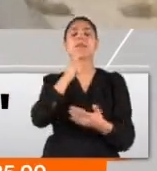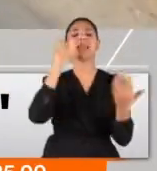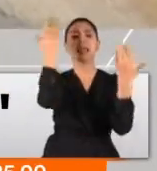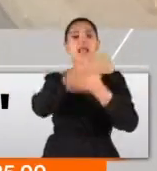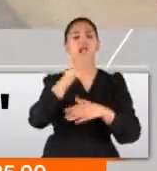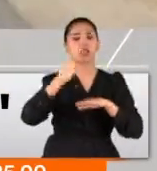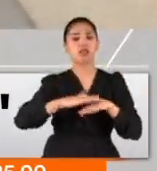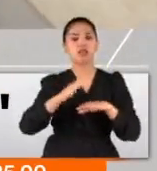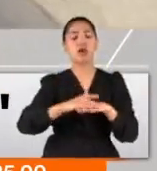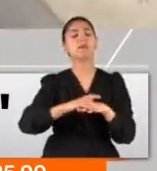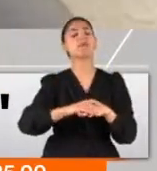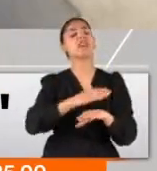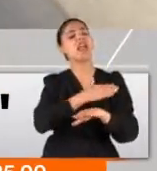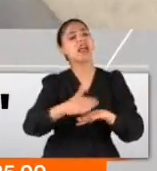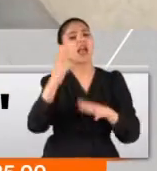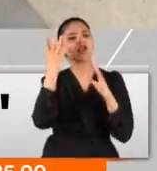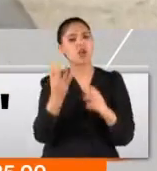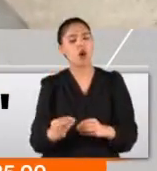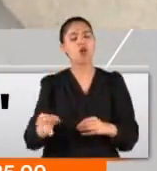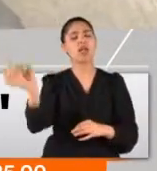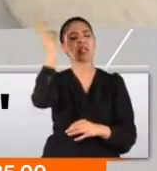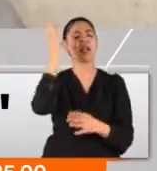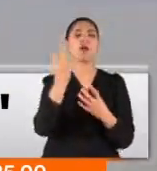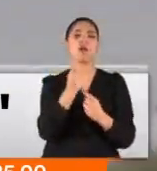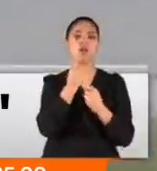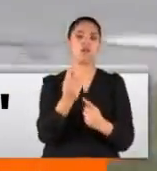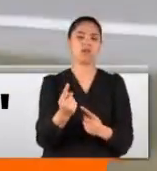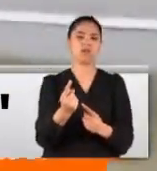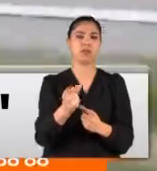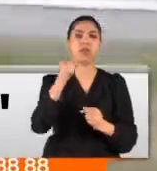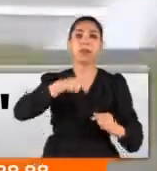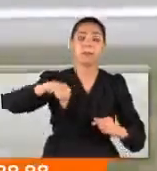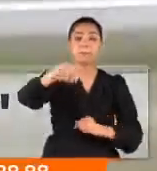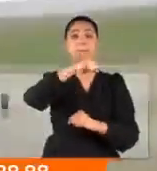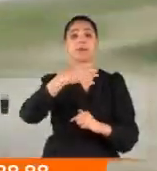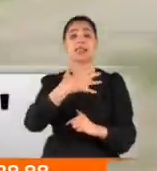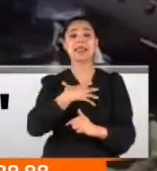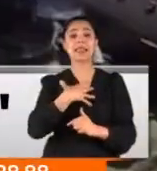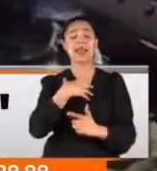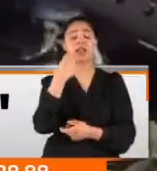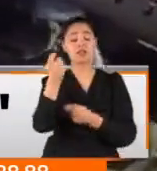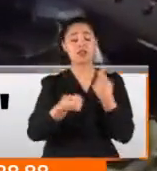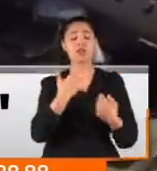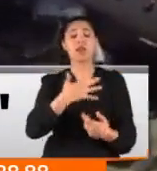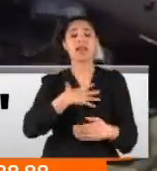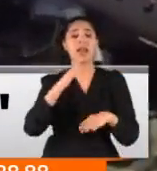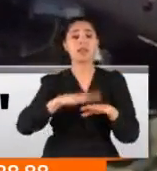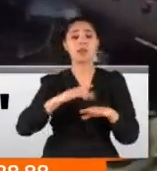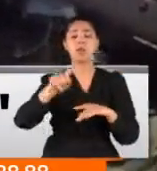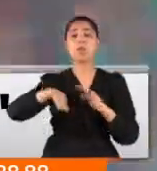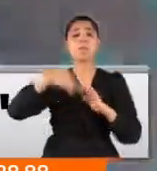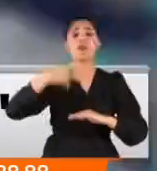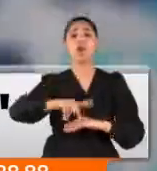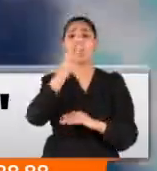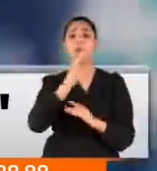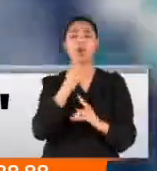yaptıklarını er ya da geç anlayacaklar diye devam etti sözlerine. Biz göbeğimizi kendimiz keseriz, bu işin başka yolu yok